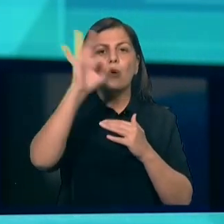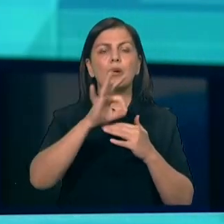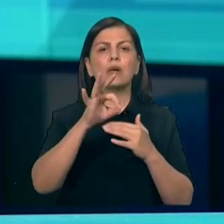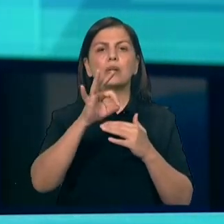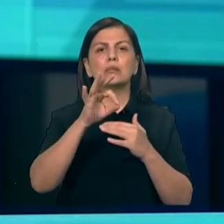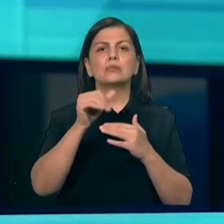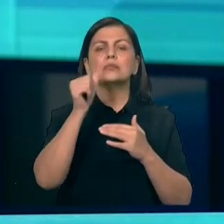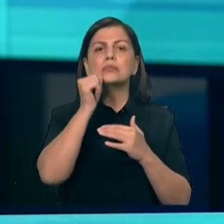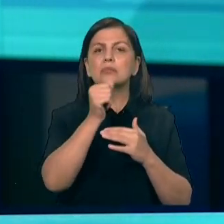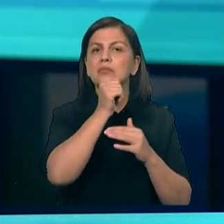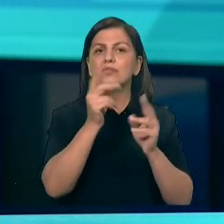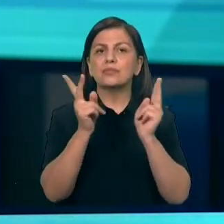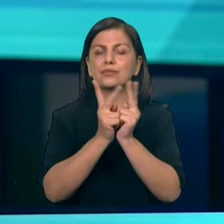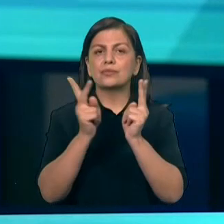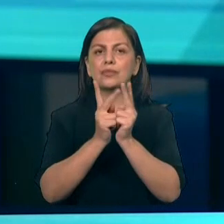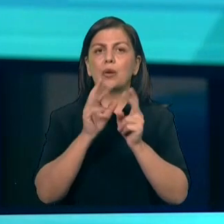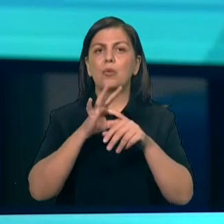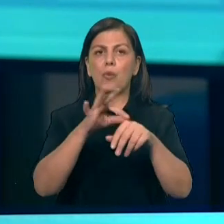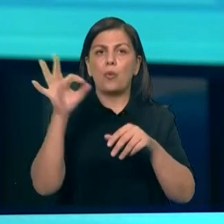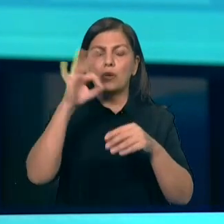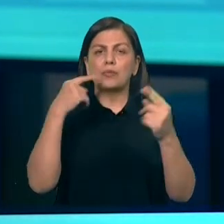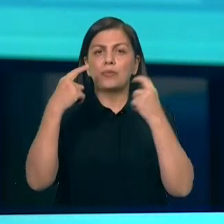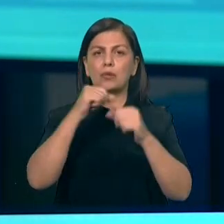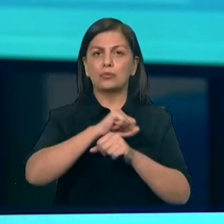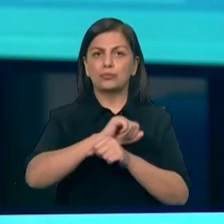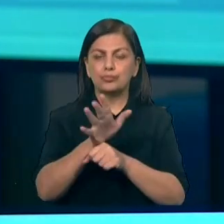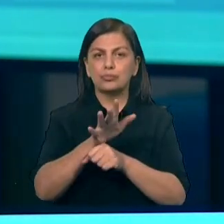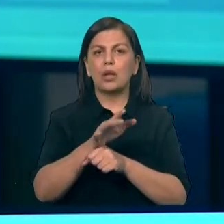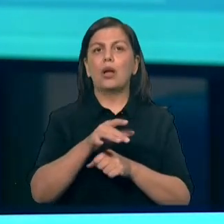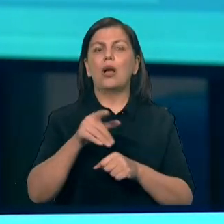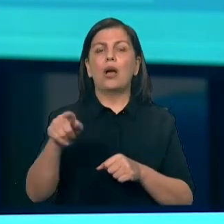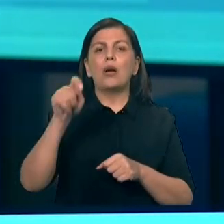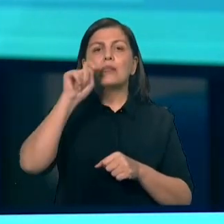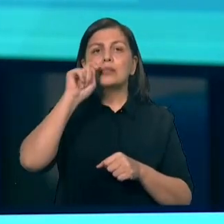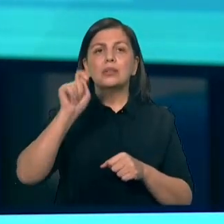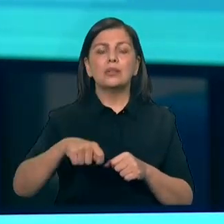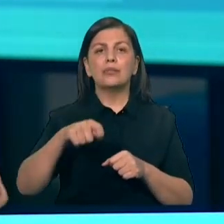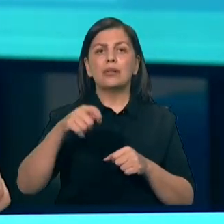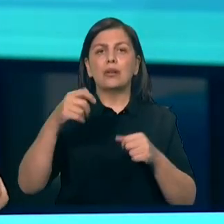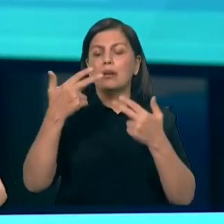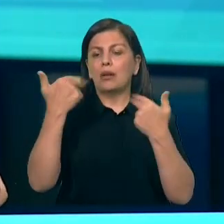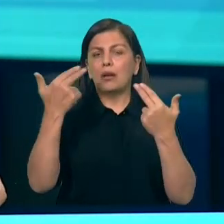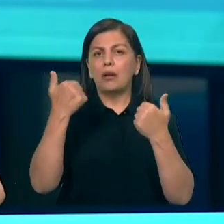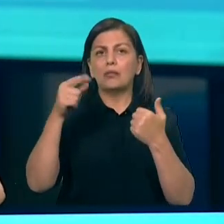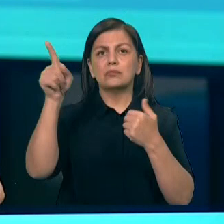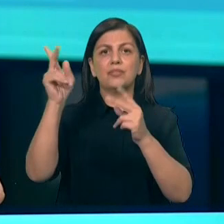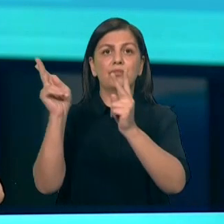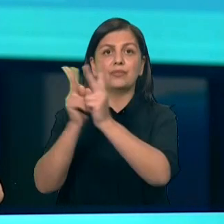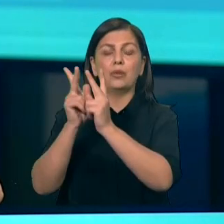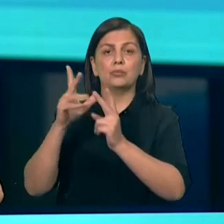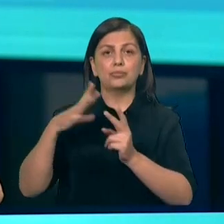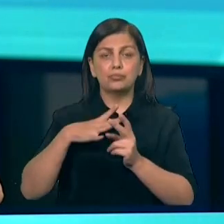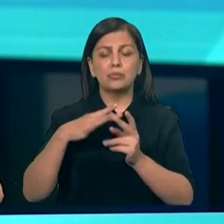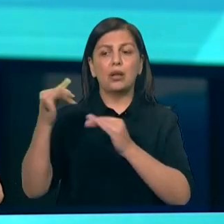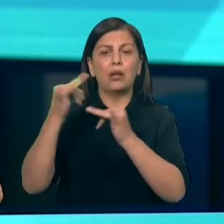məxfi görüşlər keçirildiyi barədə, məlumat yayıb rəsmi ki, evdən xəbərsiz baş tutan görüşdə tərəflər heç bir ümumi razılığa